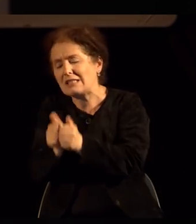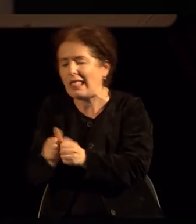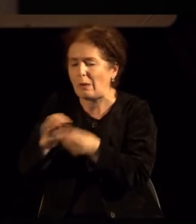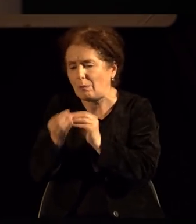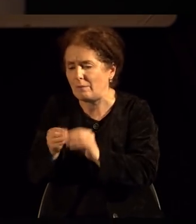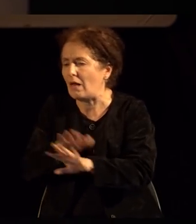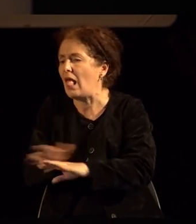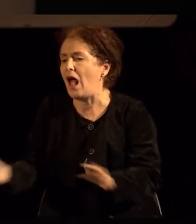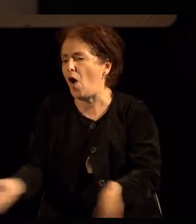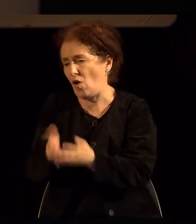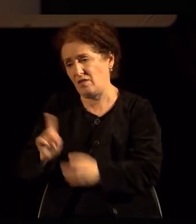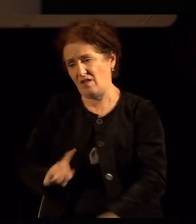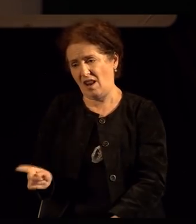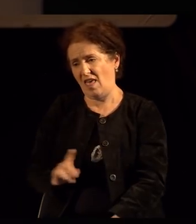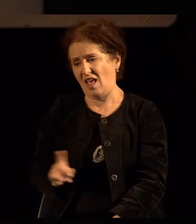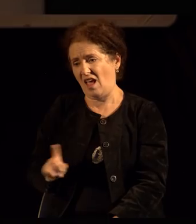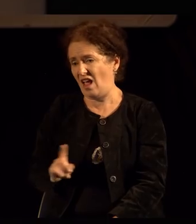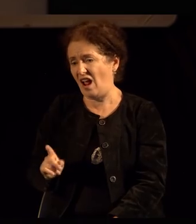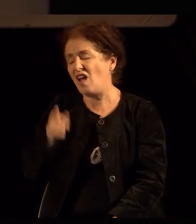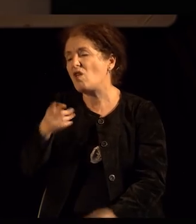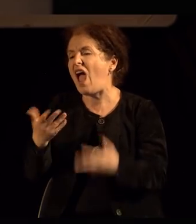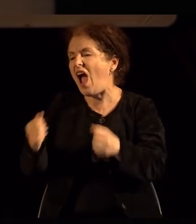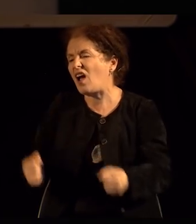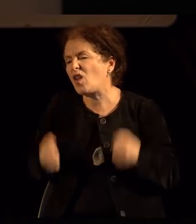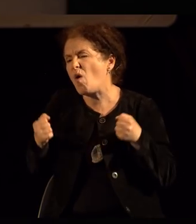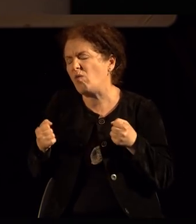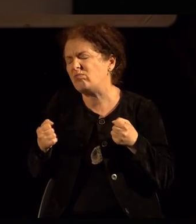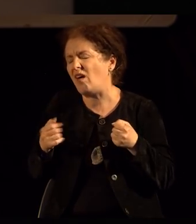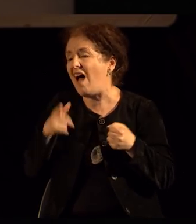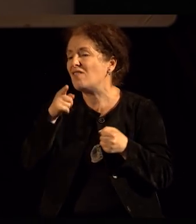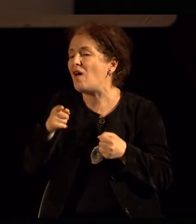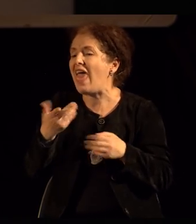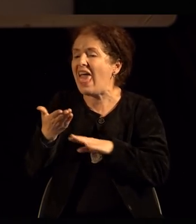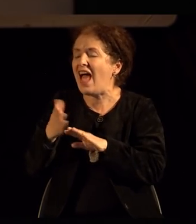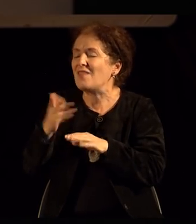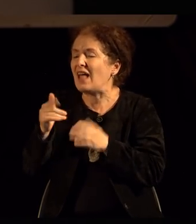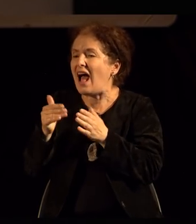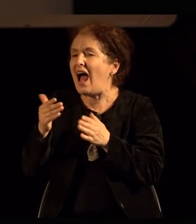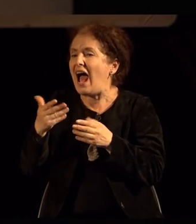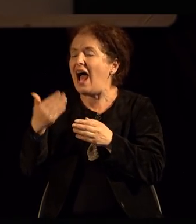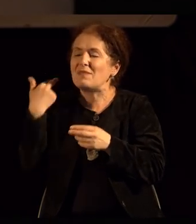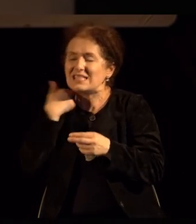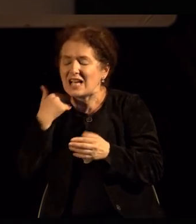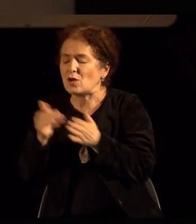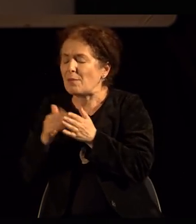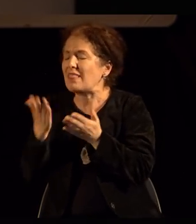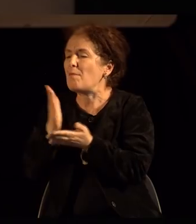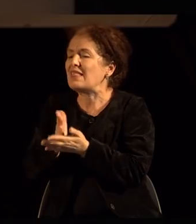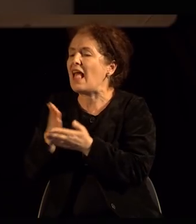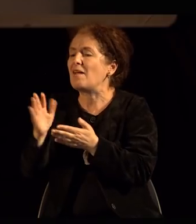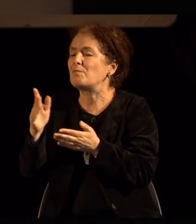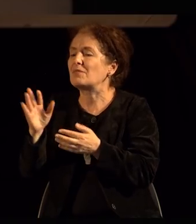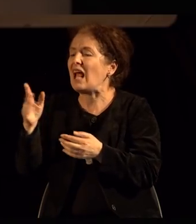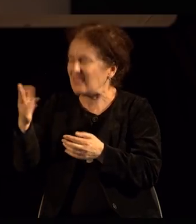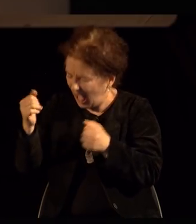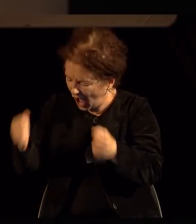Тоа е спој. Дали емотивно, дали духовно? Па го осетил ли некој